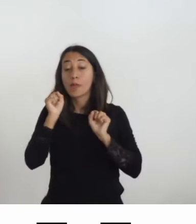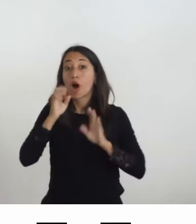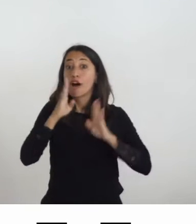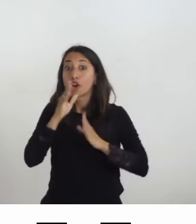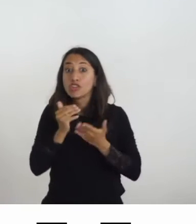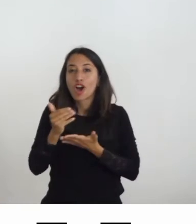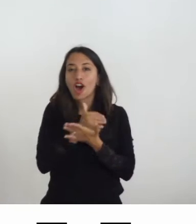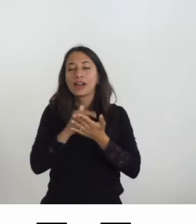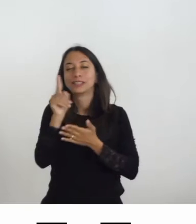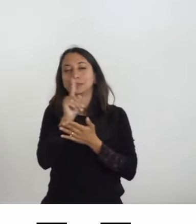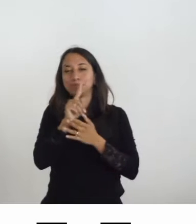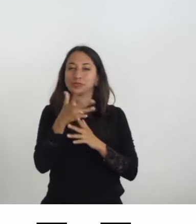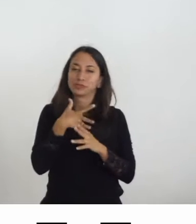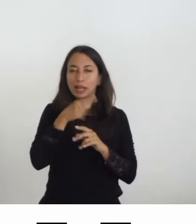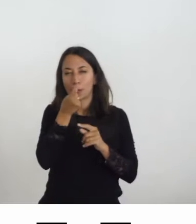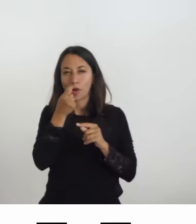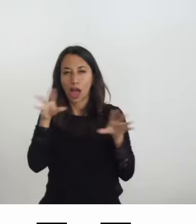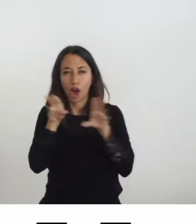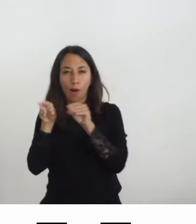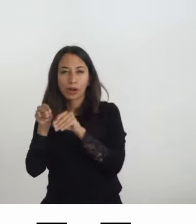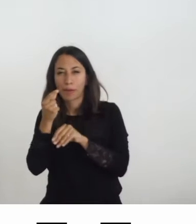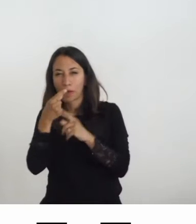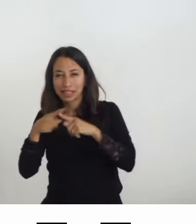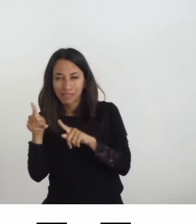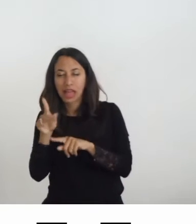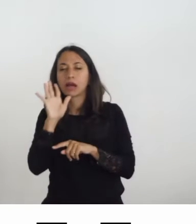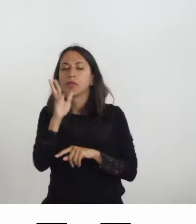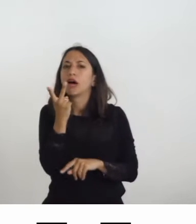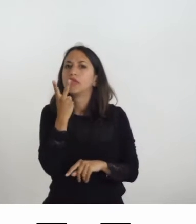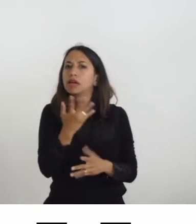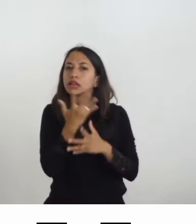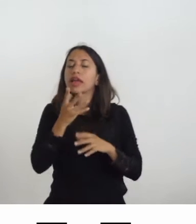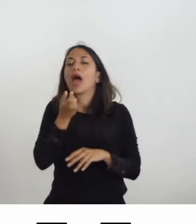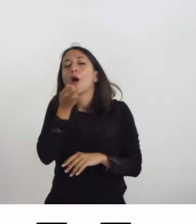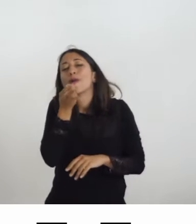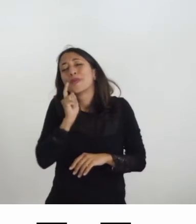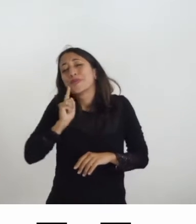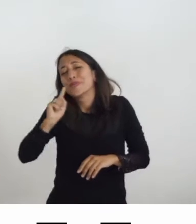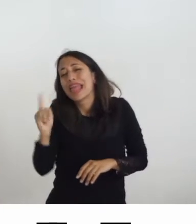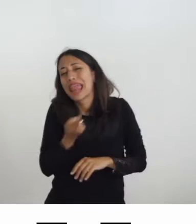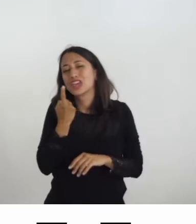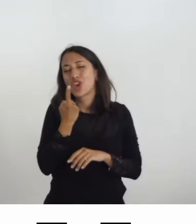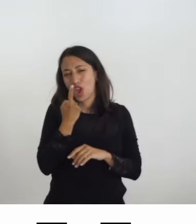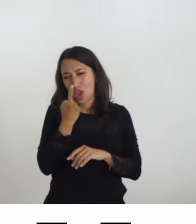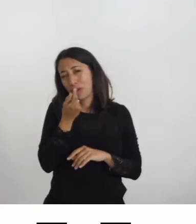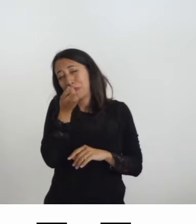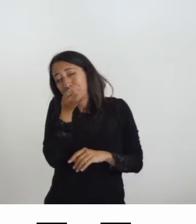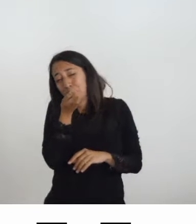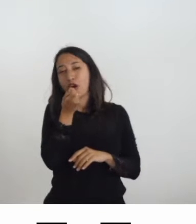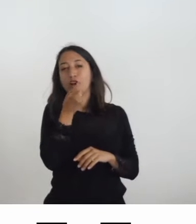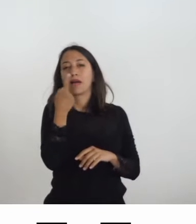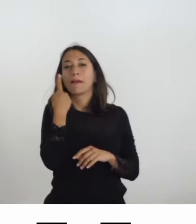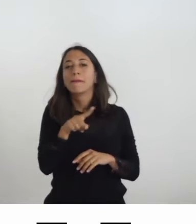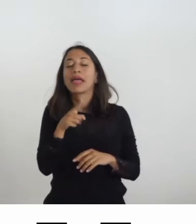ci sono degli accorpamenti un po' diversi, ma comunque ci dicono che c'è stato un miglioramento relativamente all'accessibilità